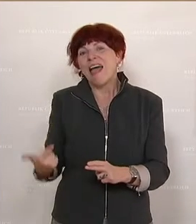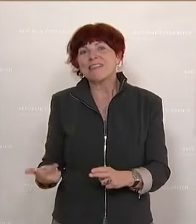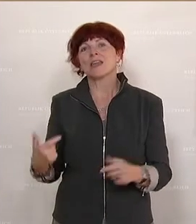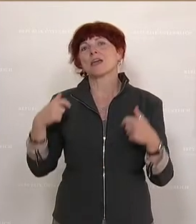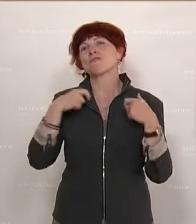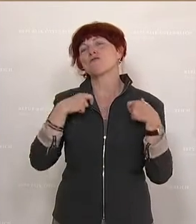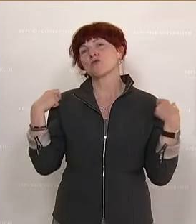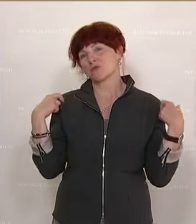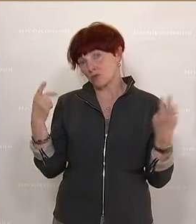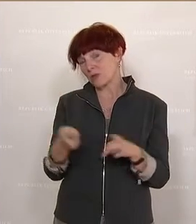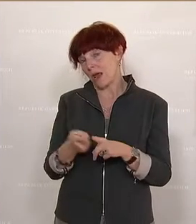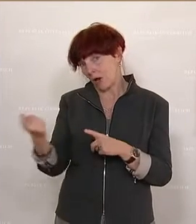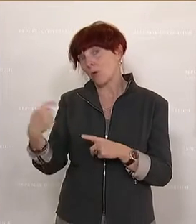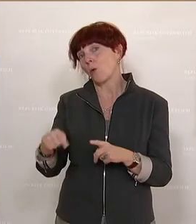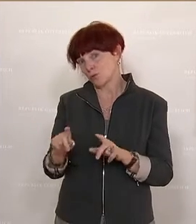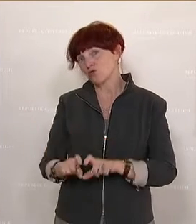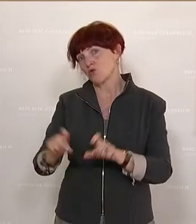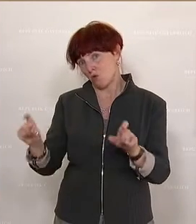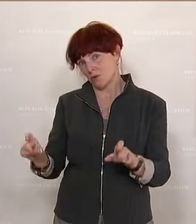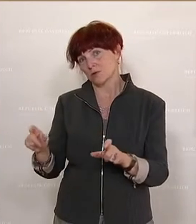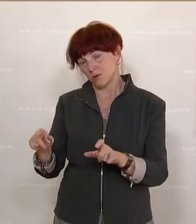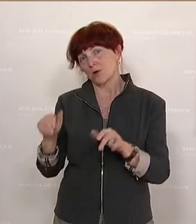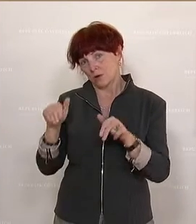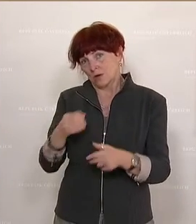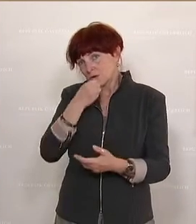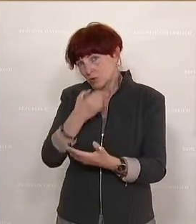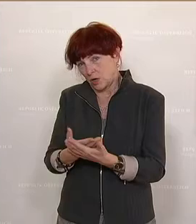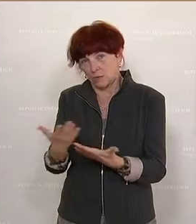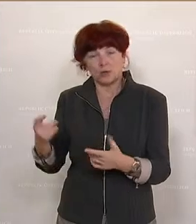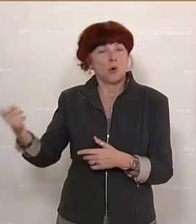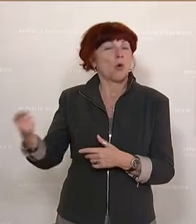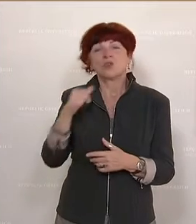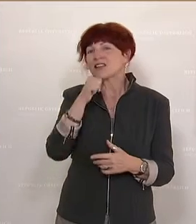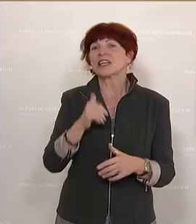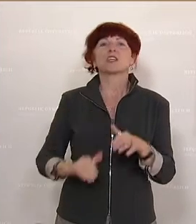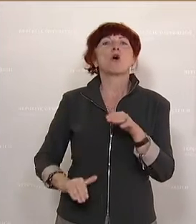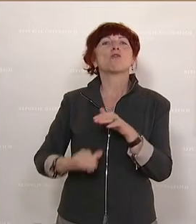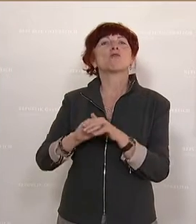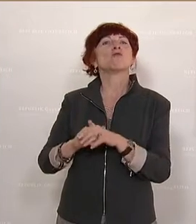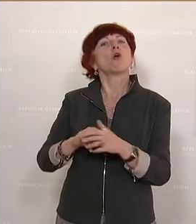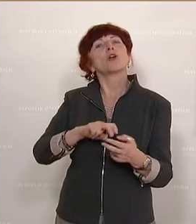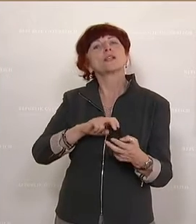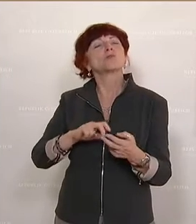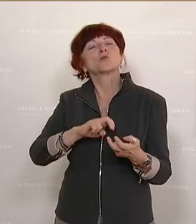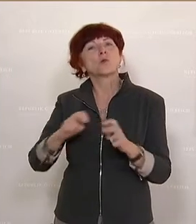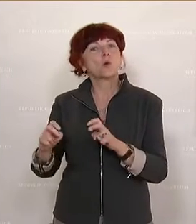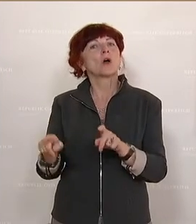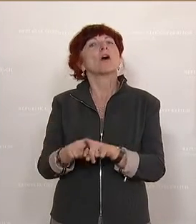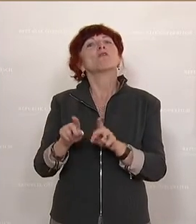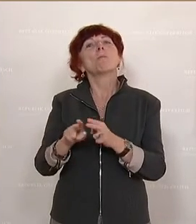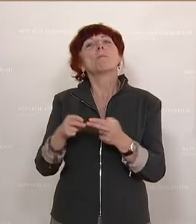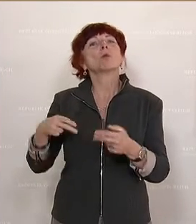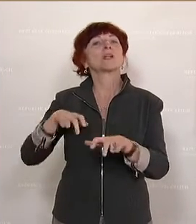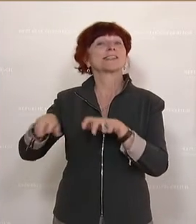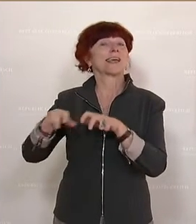Verständnis. Und auch, dass man sagt, es fällt nicht in die Vollziehung der Bundesregierung, sehe ich auch ein. Denn was in die Vollziehung